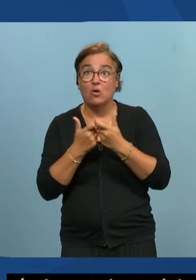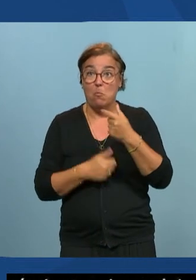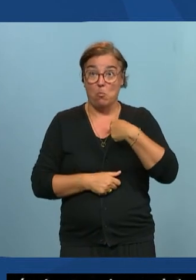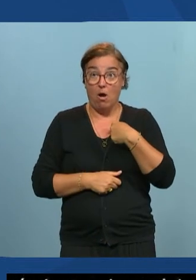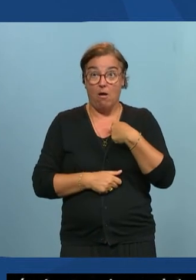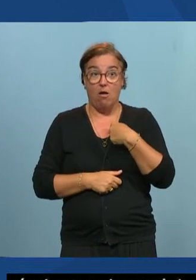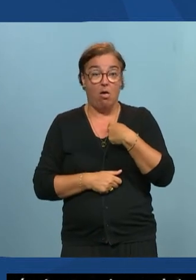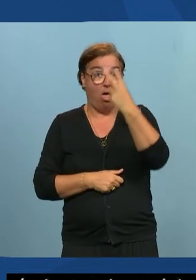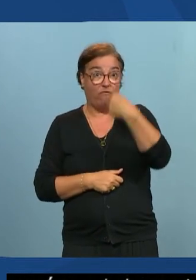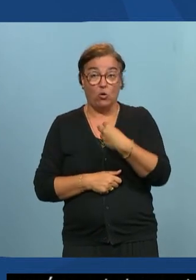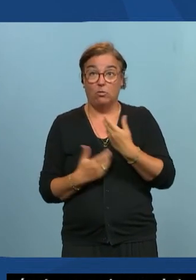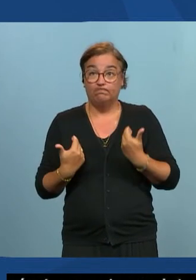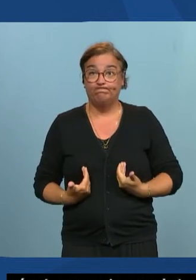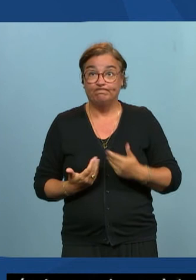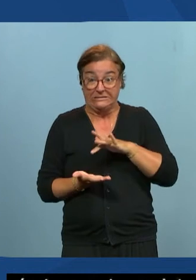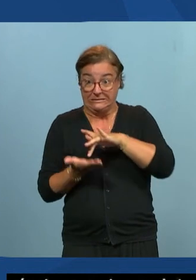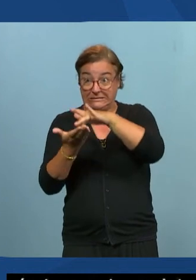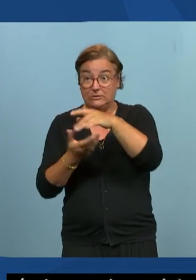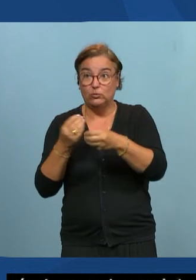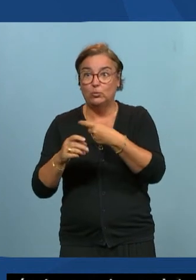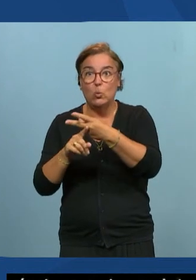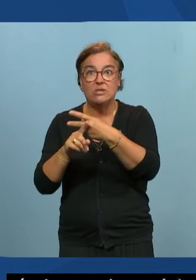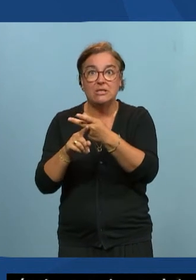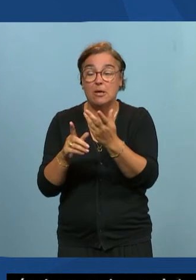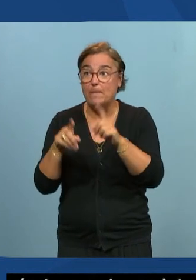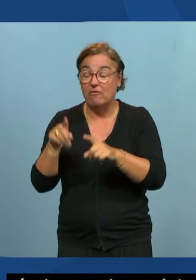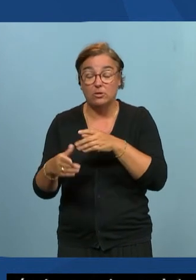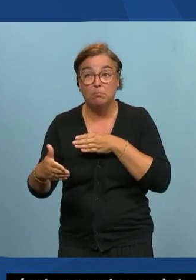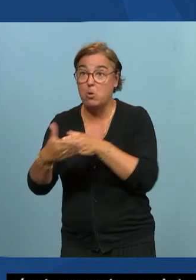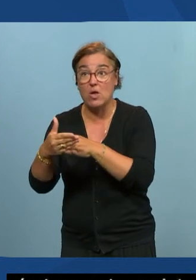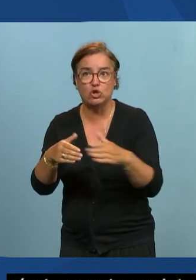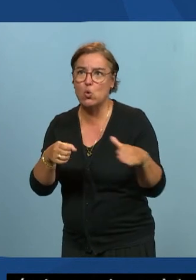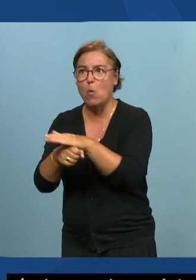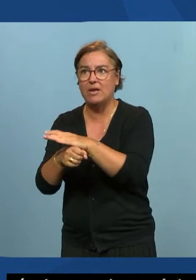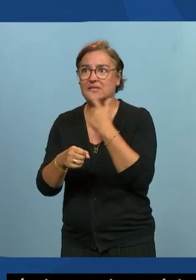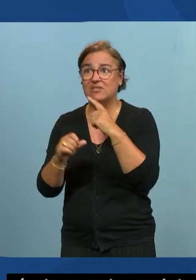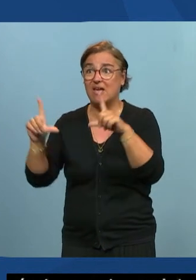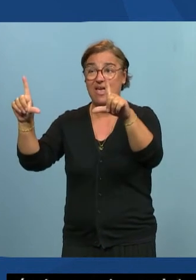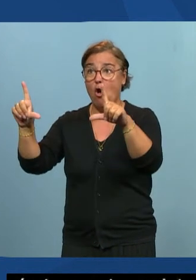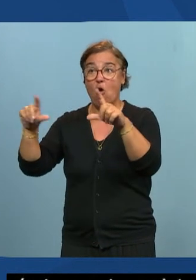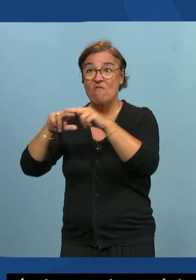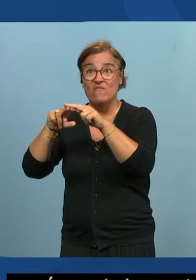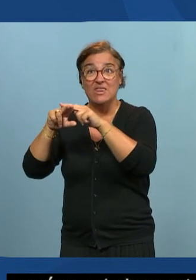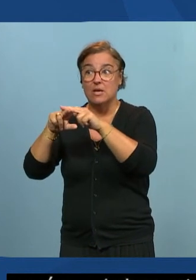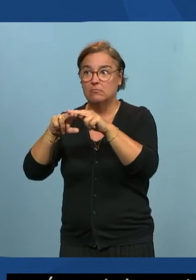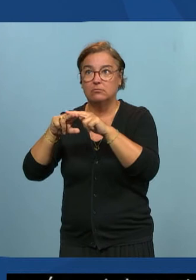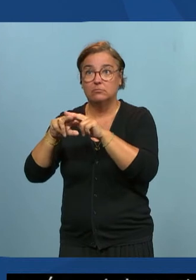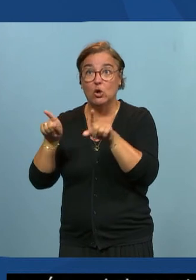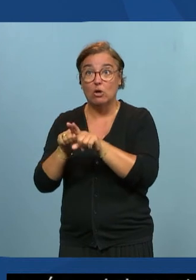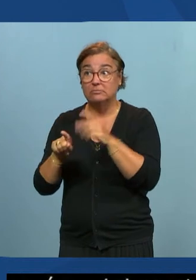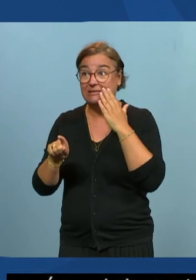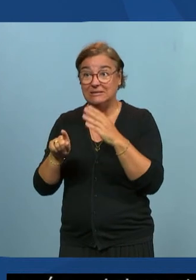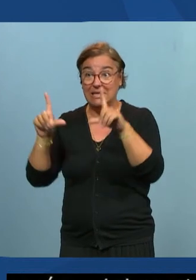personne aveugle ça peut être complètement inaccessible inaccessible ça veut dire que votre écran est vide c'est comme s'il n'y avait rien à l'écran